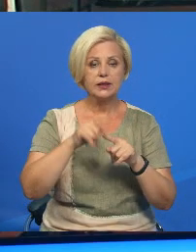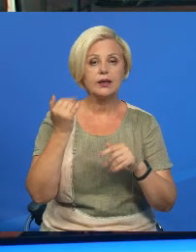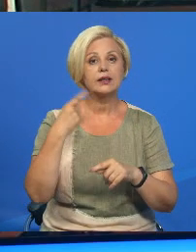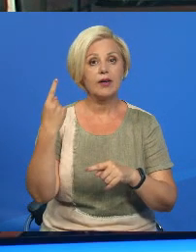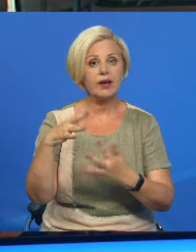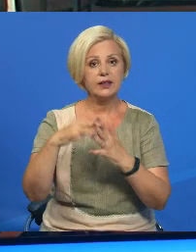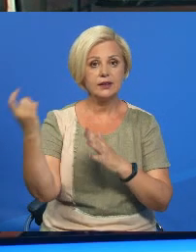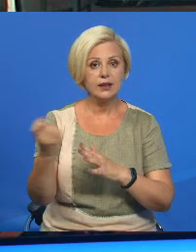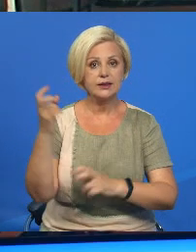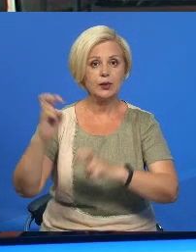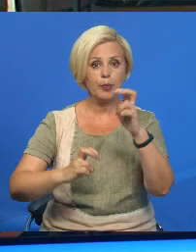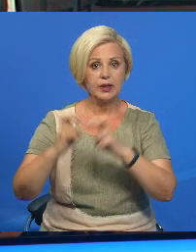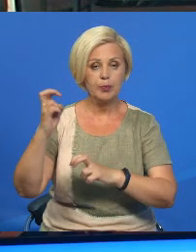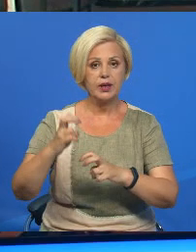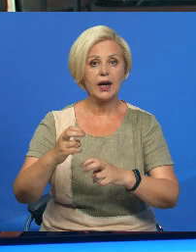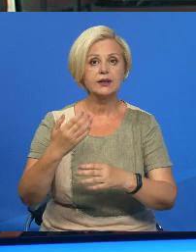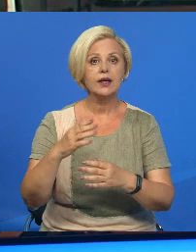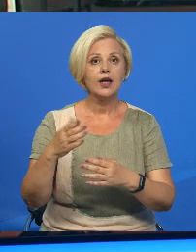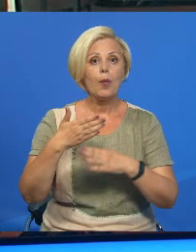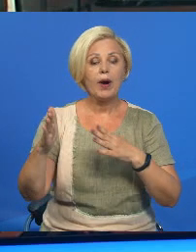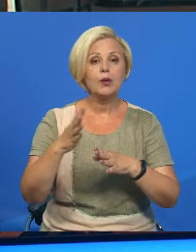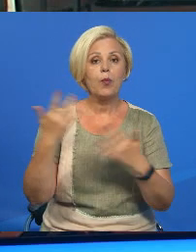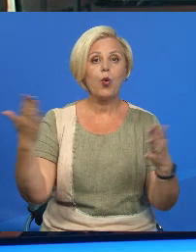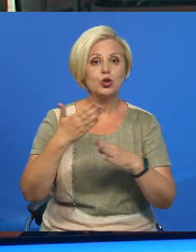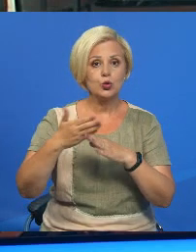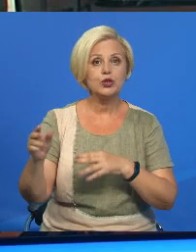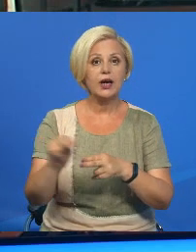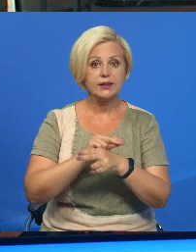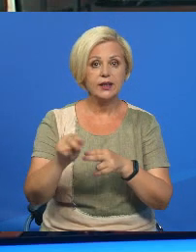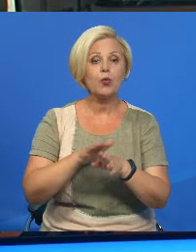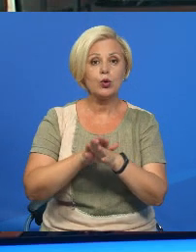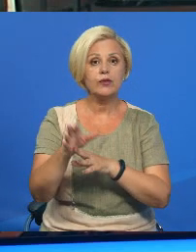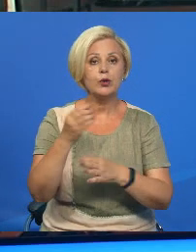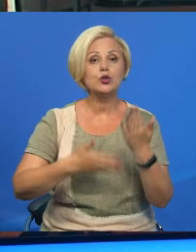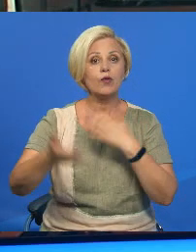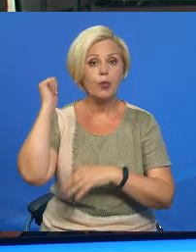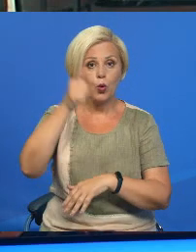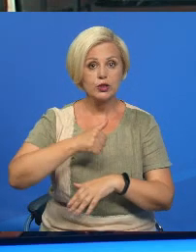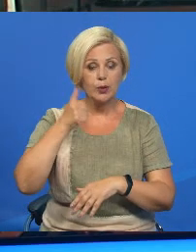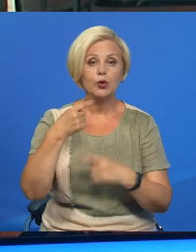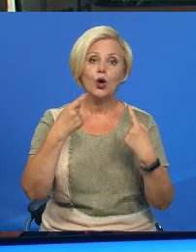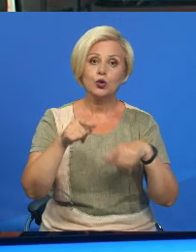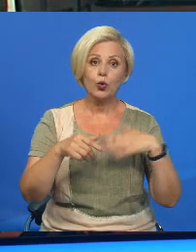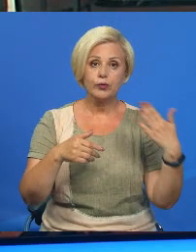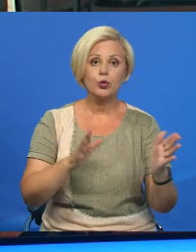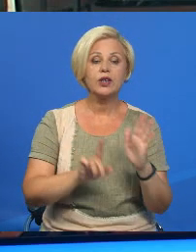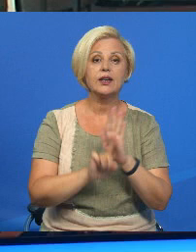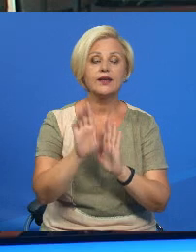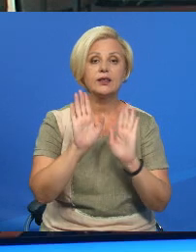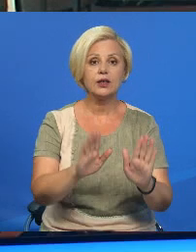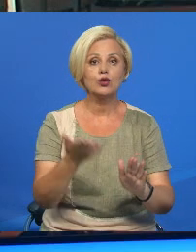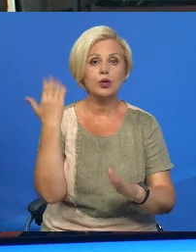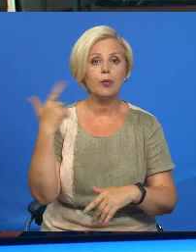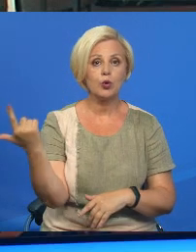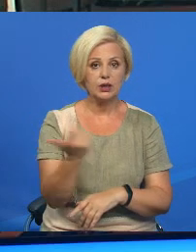одних сельско-господарчих предприемствах значную часть ремонтных работ выконали еще летось, то у некоторых они начались только